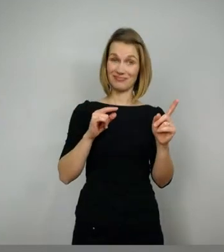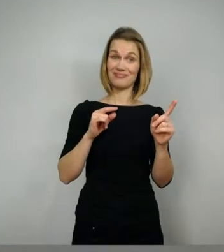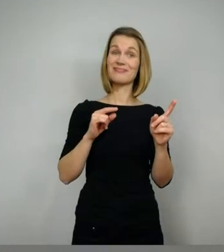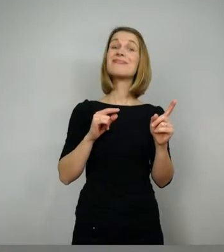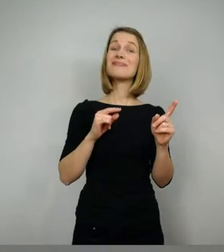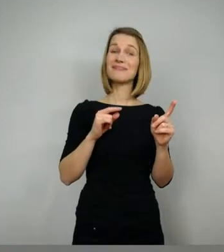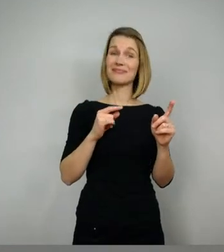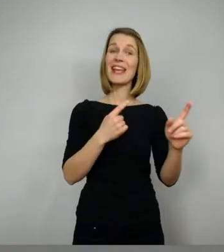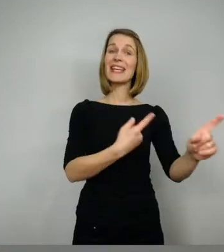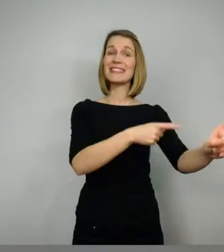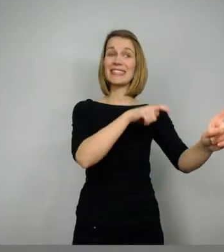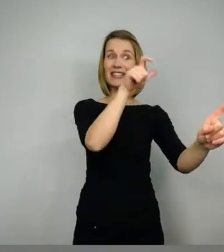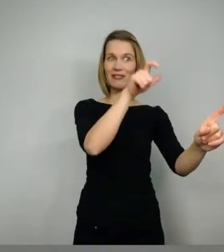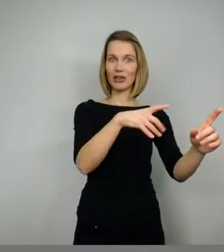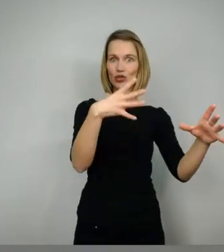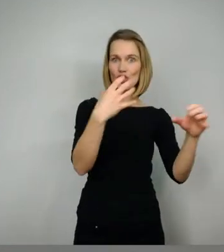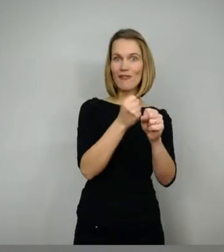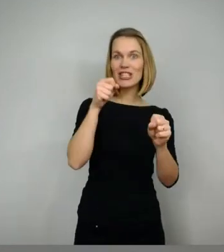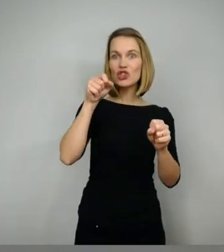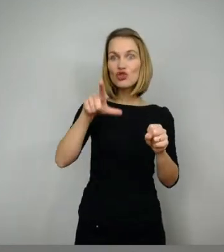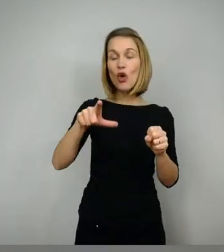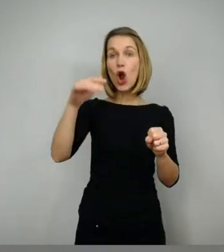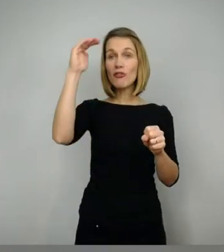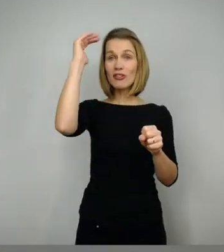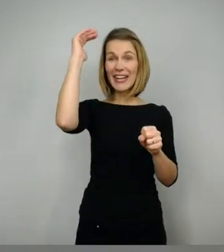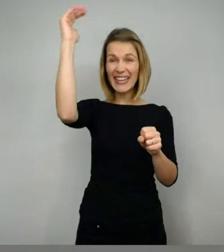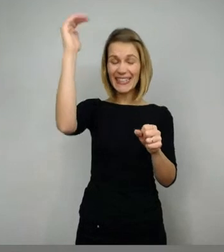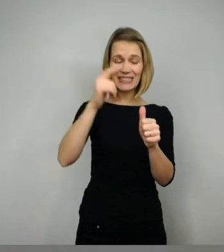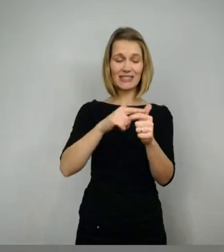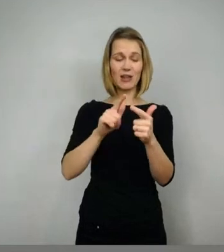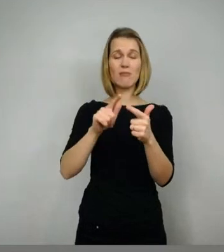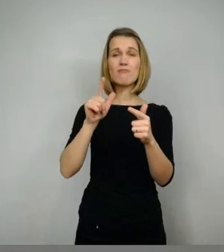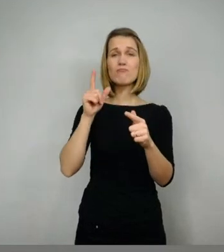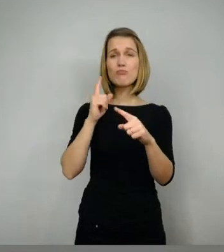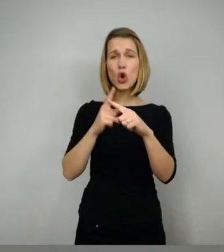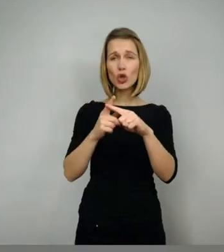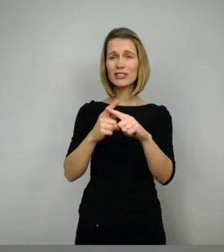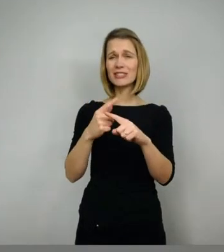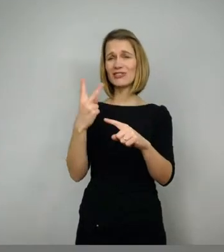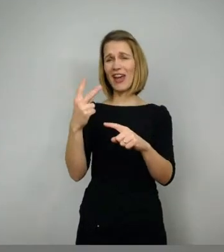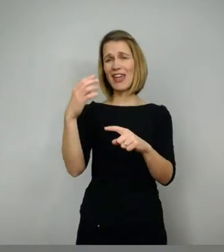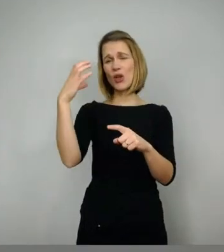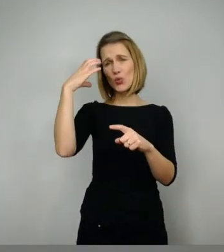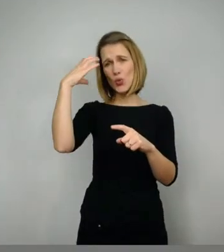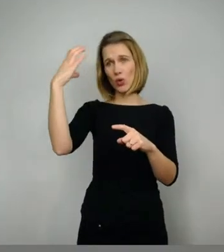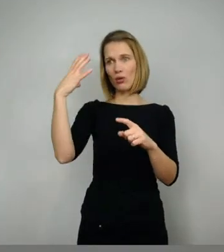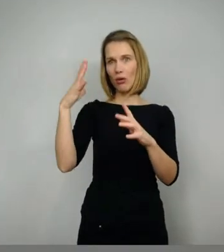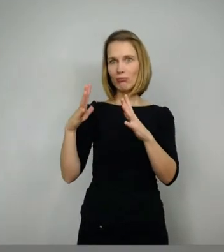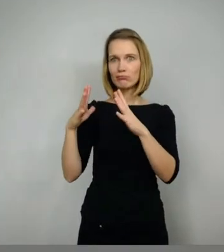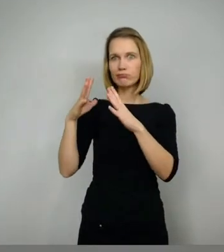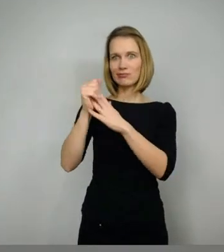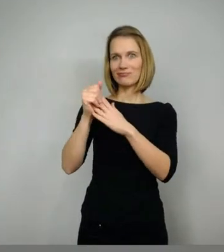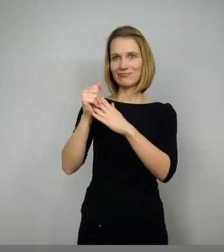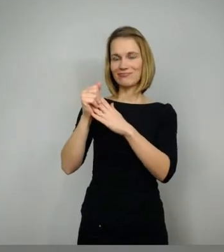Riesen. Und bekommt am Ende noch siebenhundert Recken aus dem Land der Nibelungen, die er mitnimmt. Und